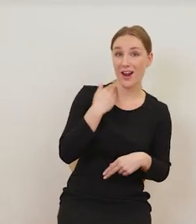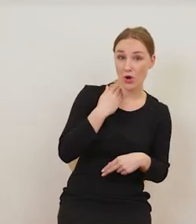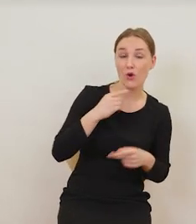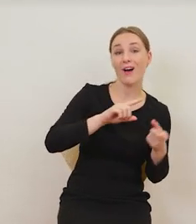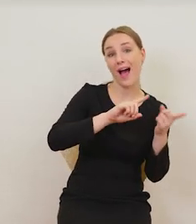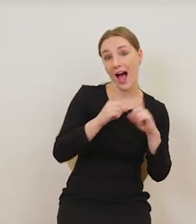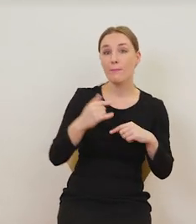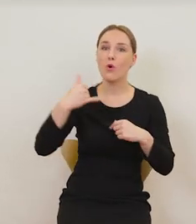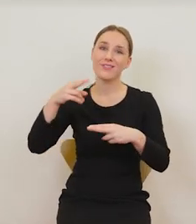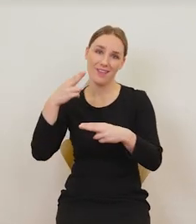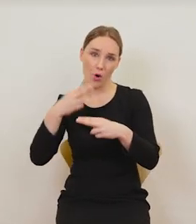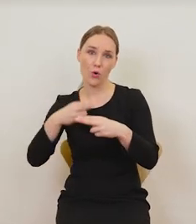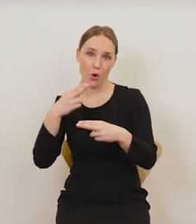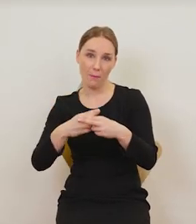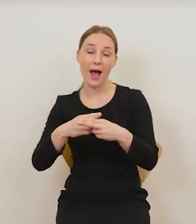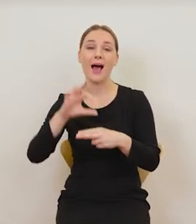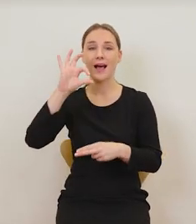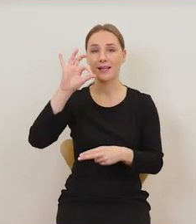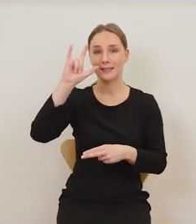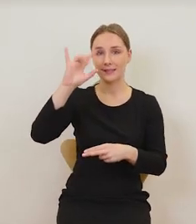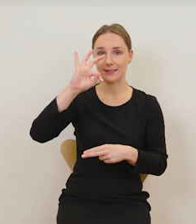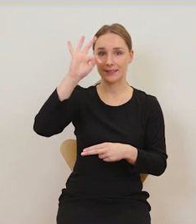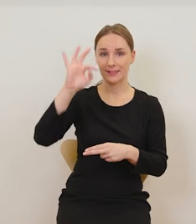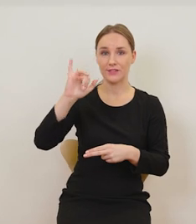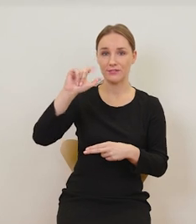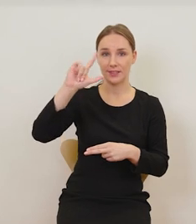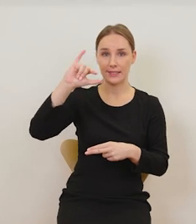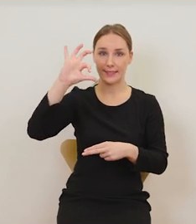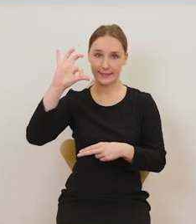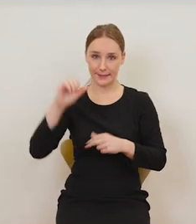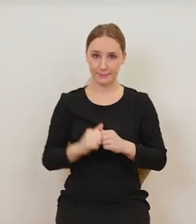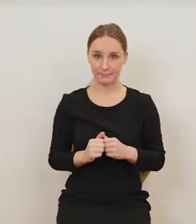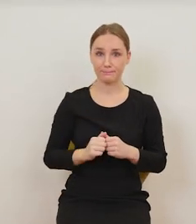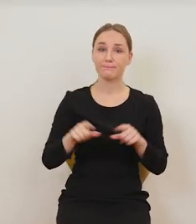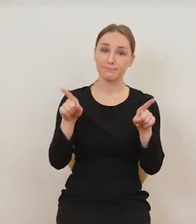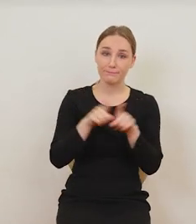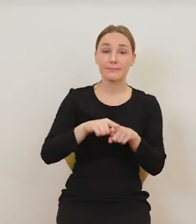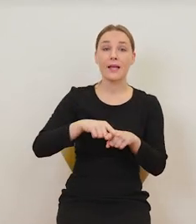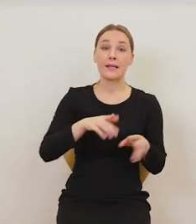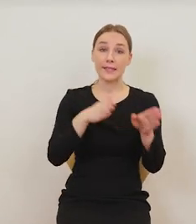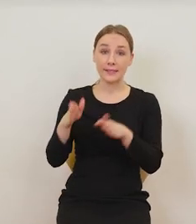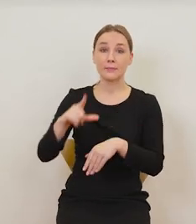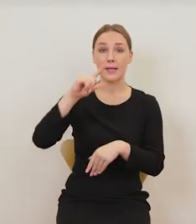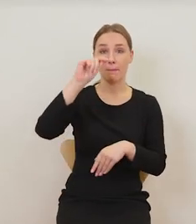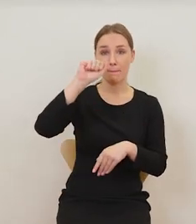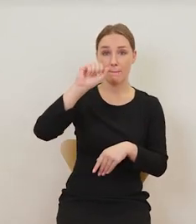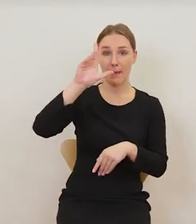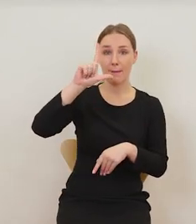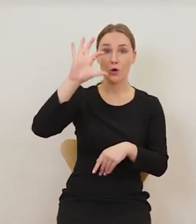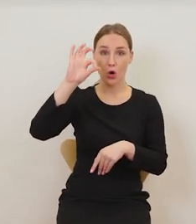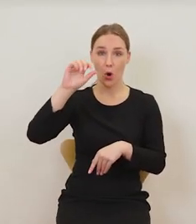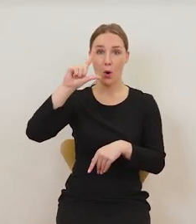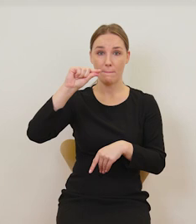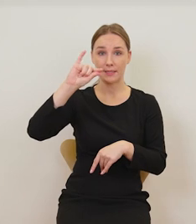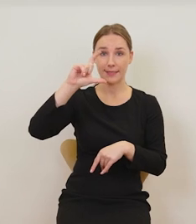kolejnej choroby, którą nabył, czyli syfilisu. No i Pablo Picasso, który razem z Salvatorem